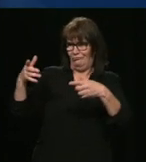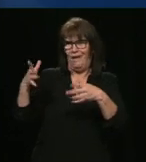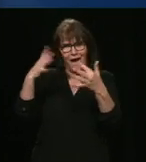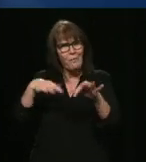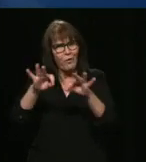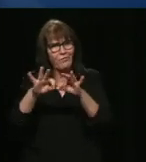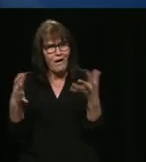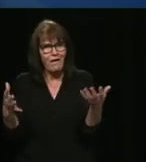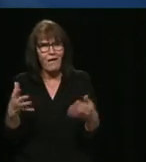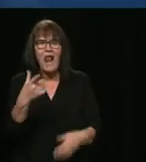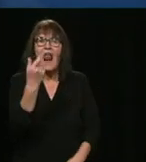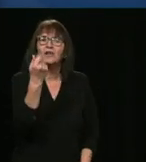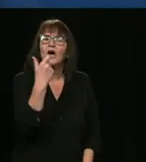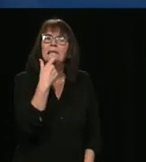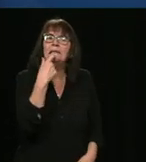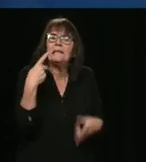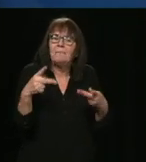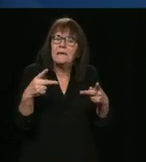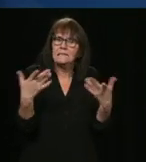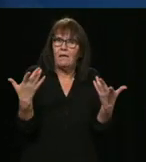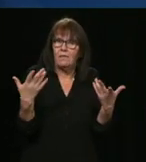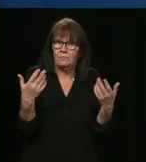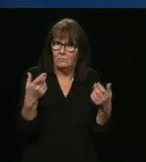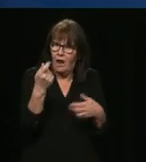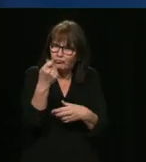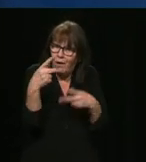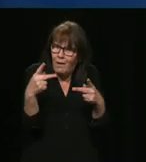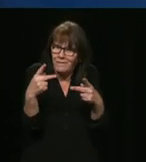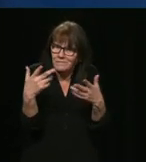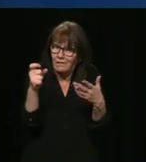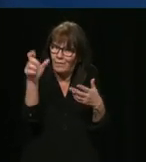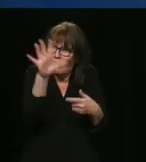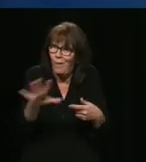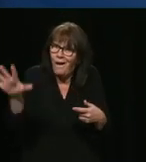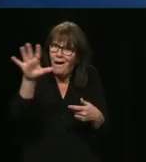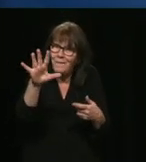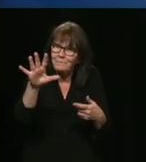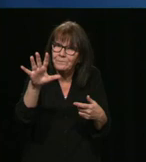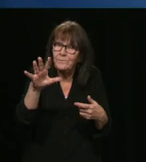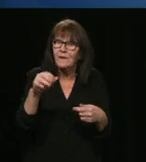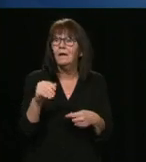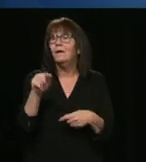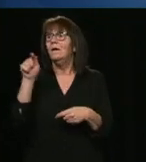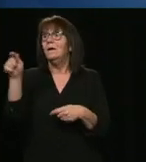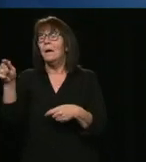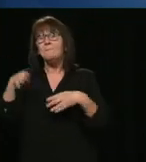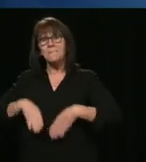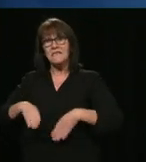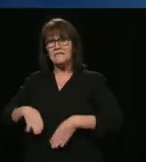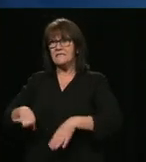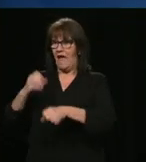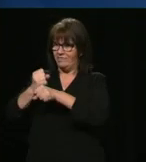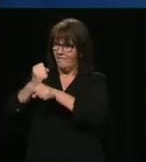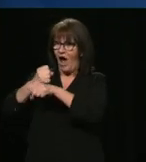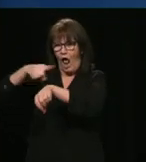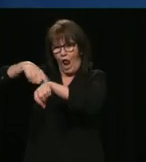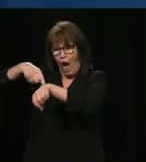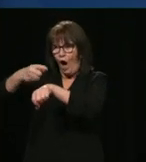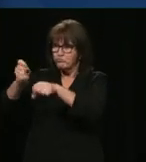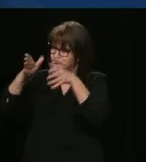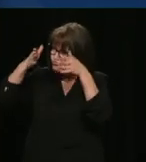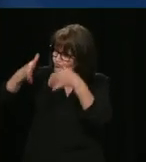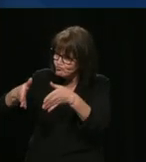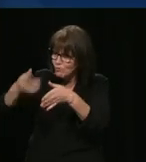québécois? À quoi devrait servir le temps précieux des ministres élus par le peuple québécois? Autrement dit, à quoi devrait